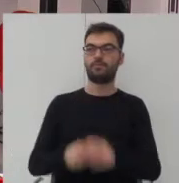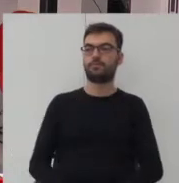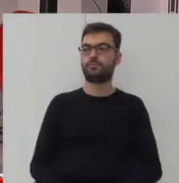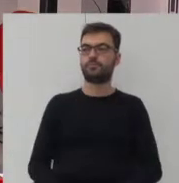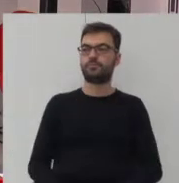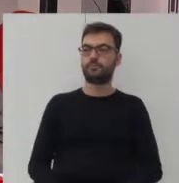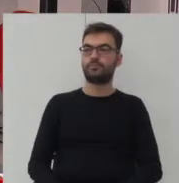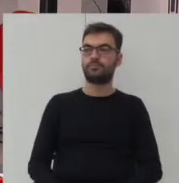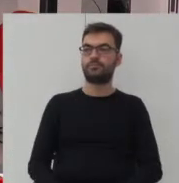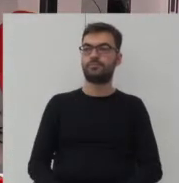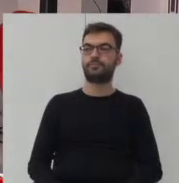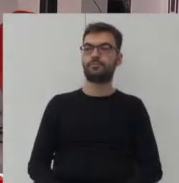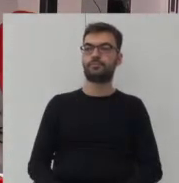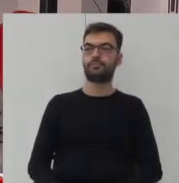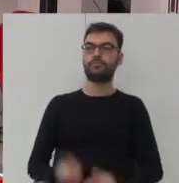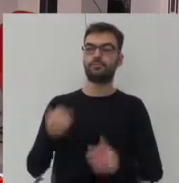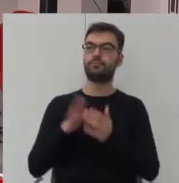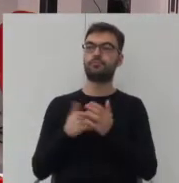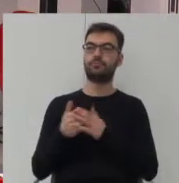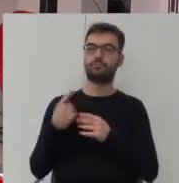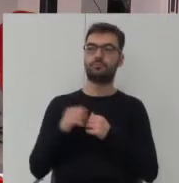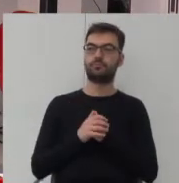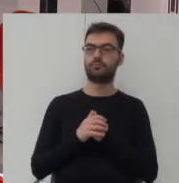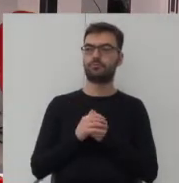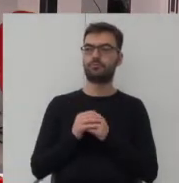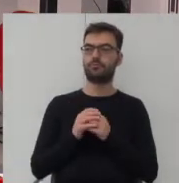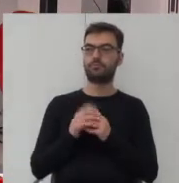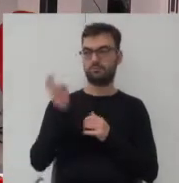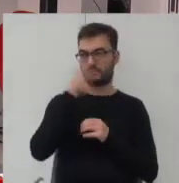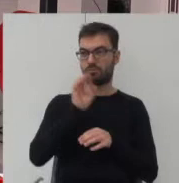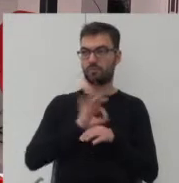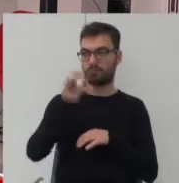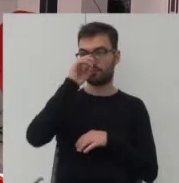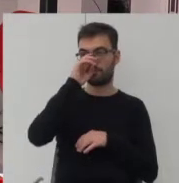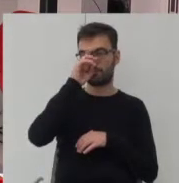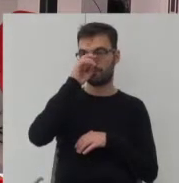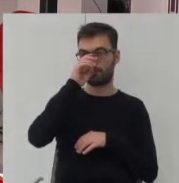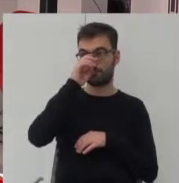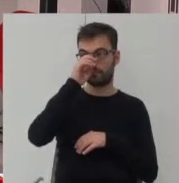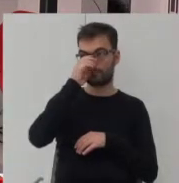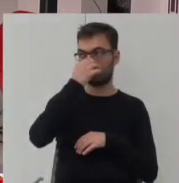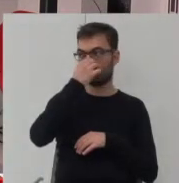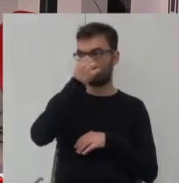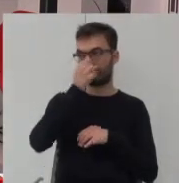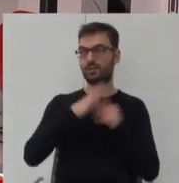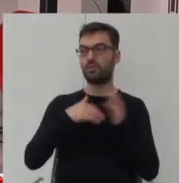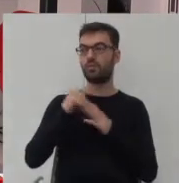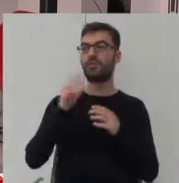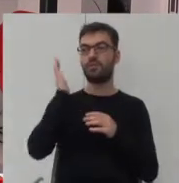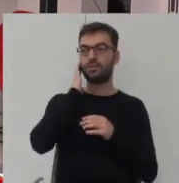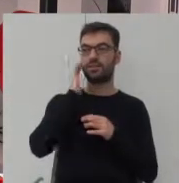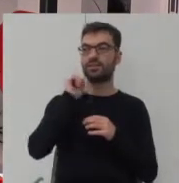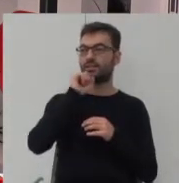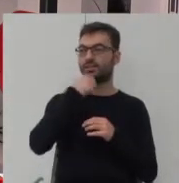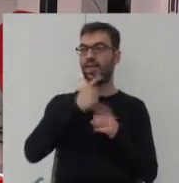Ale dobrze i także to jest na przykład to jest jeden z projektów bardzo ciekawych, gdzie zostały budowane mieszkania na starej na